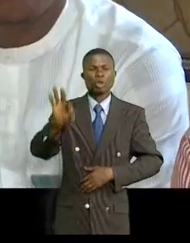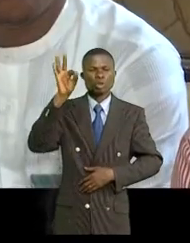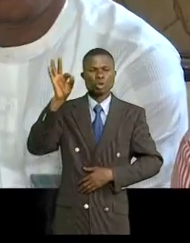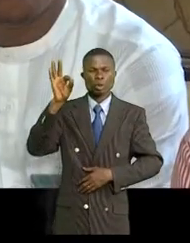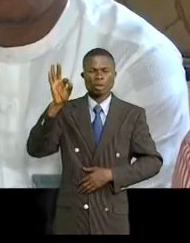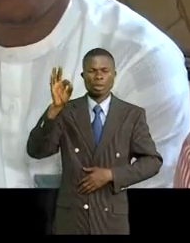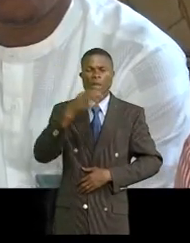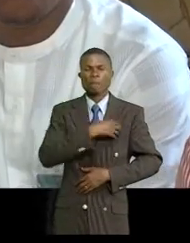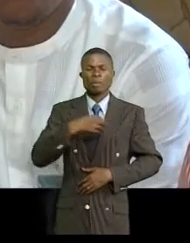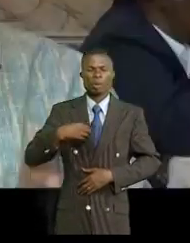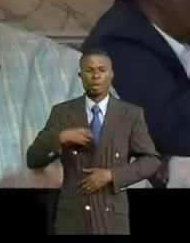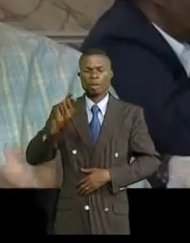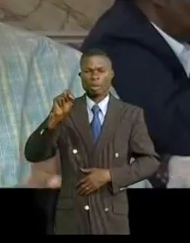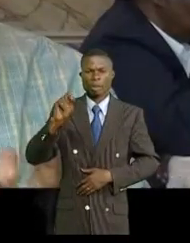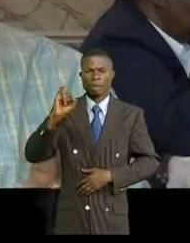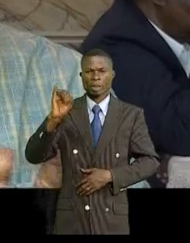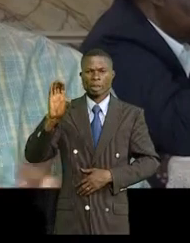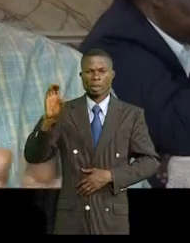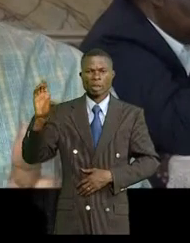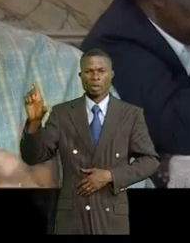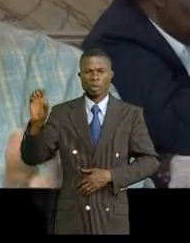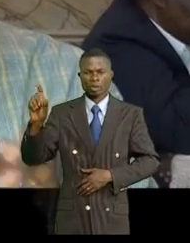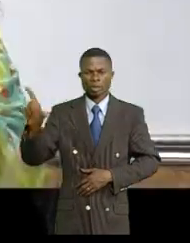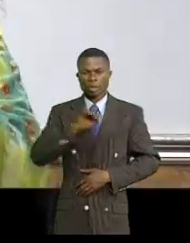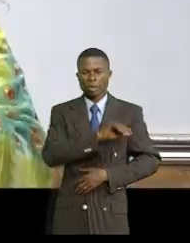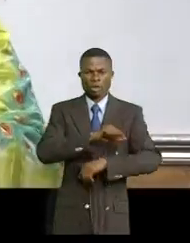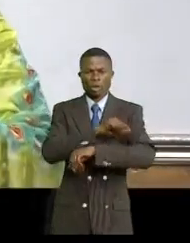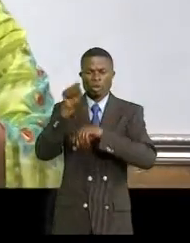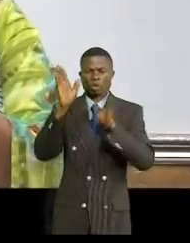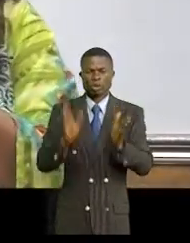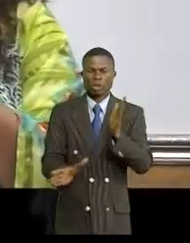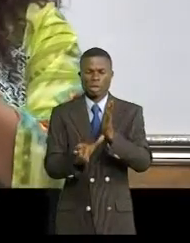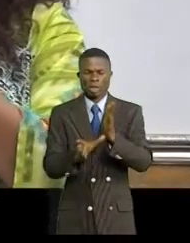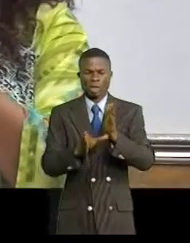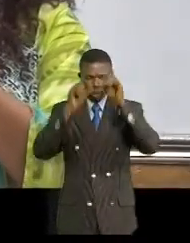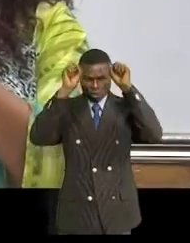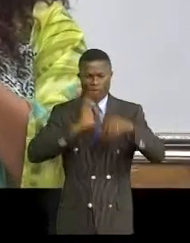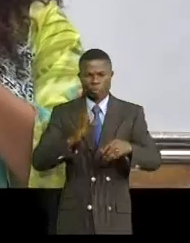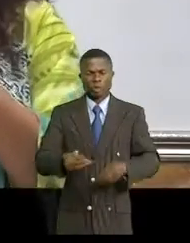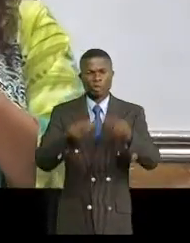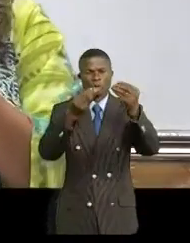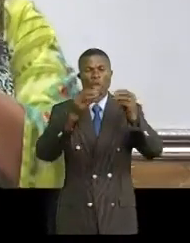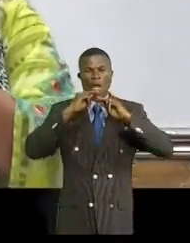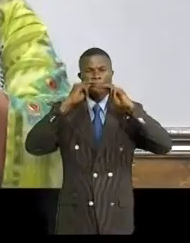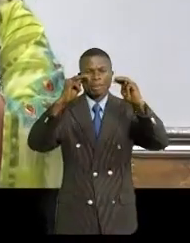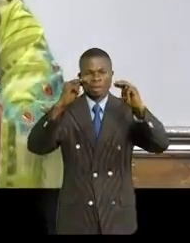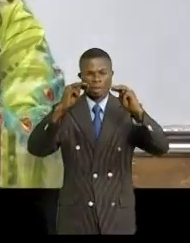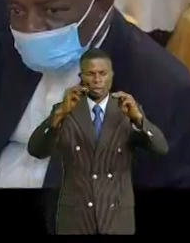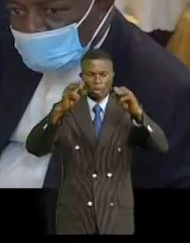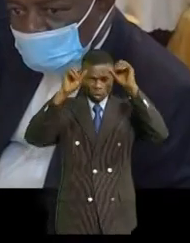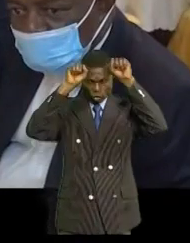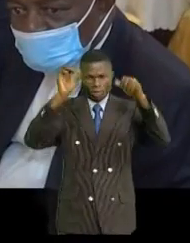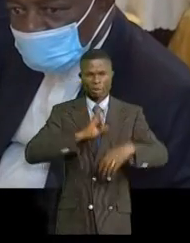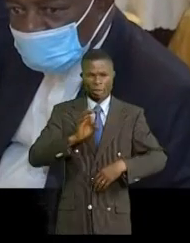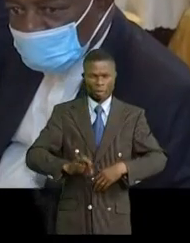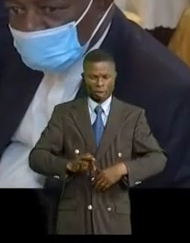porté sur madame Nicole Toumba Bouacha directeur de cabinet adjoint du chef de l'État pour transmettre le message acquis des droits